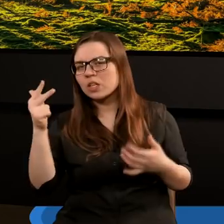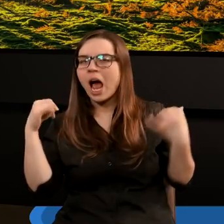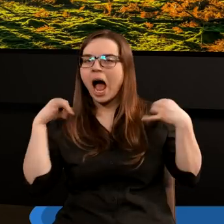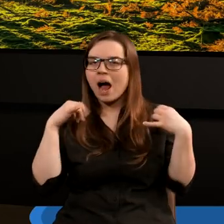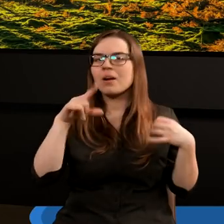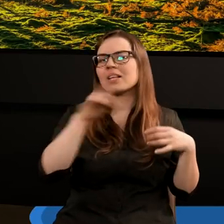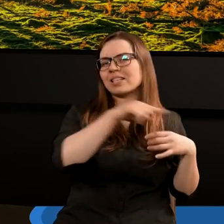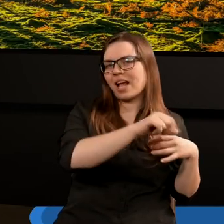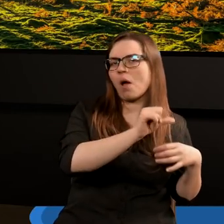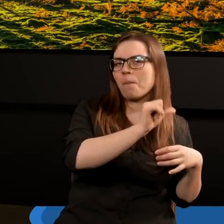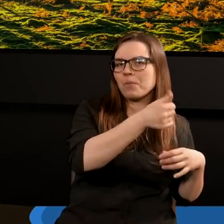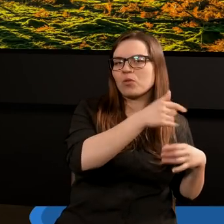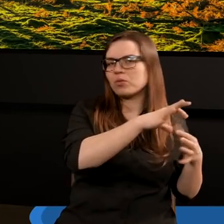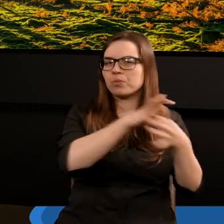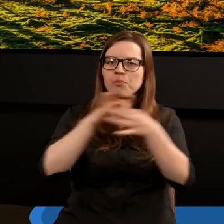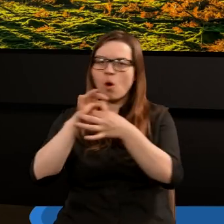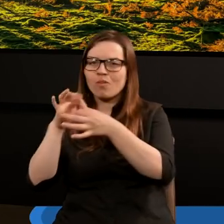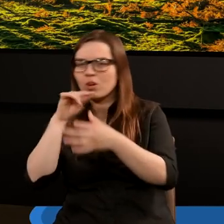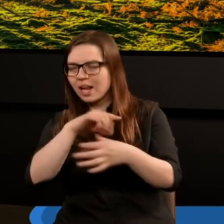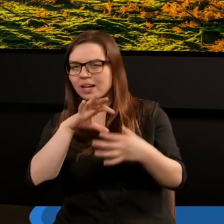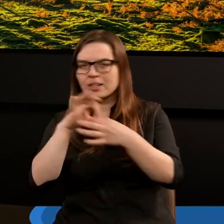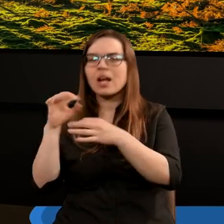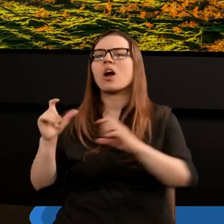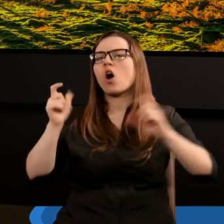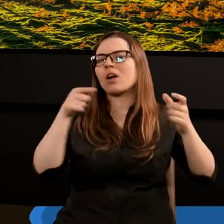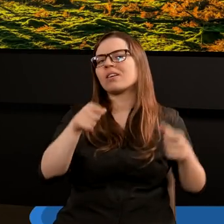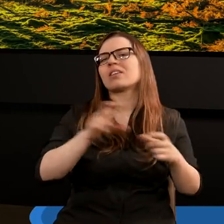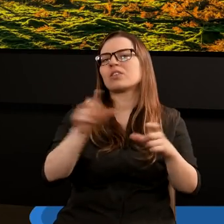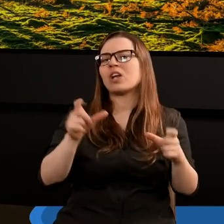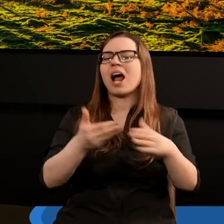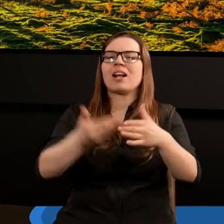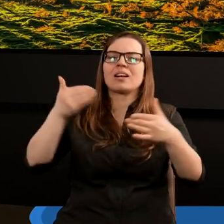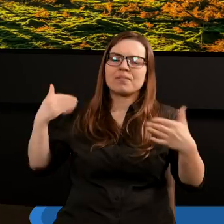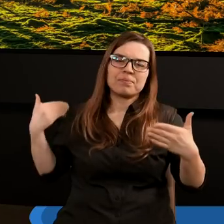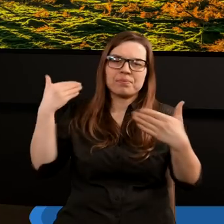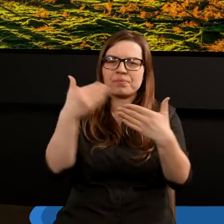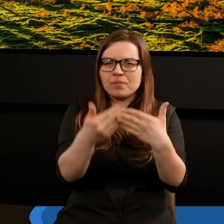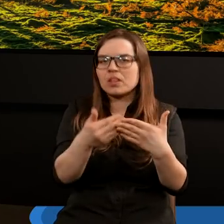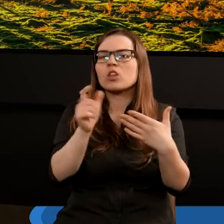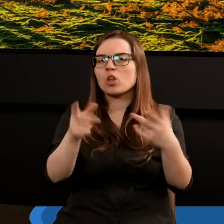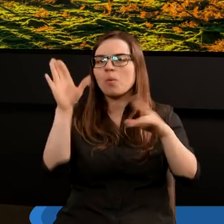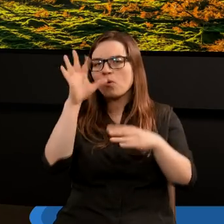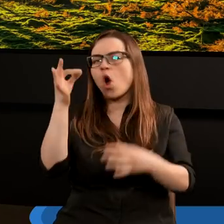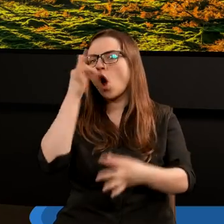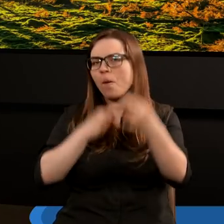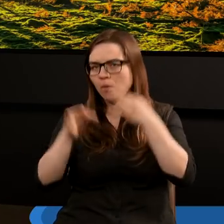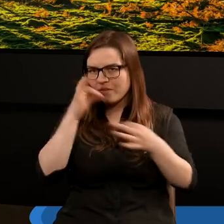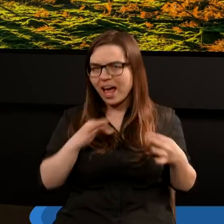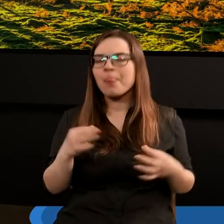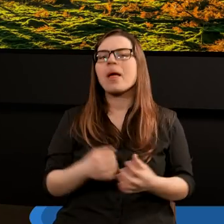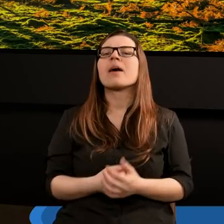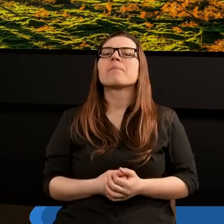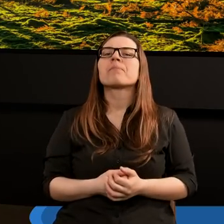anioła wynika z tego pierwszego. Jest konsekwencją tego, co się dzieje właśnie w tych dwóch wierszach, o czym Bóg nam opowiada.